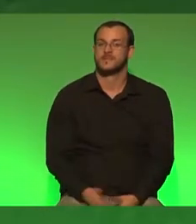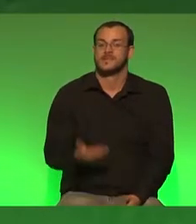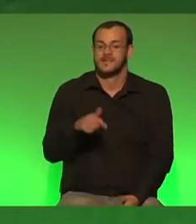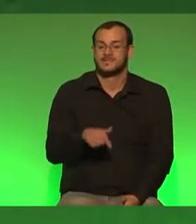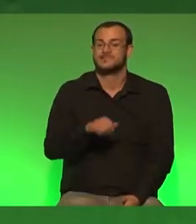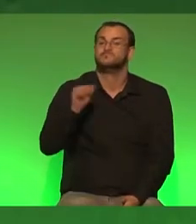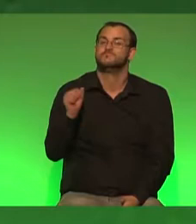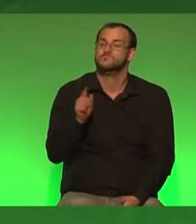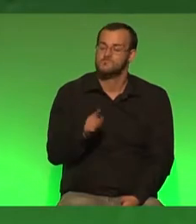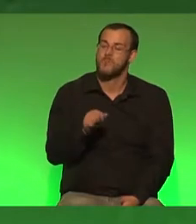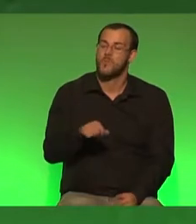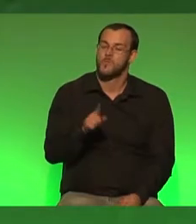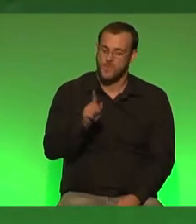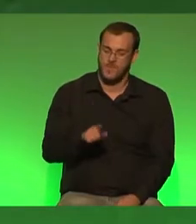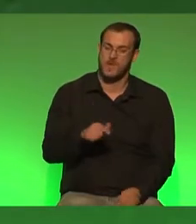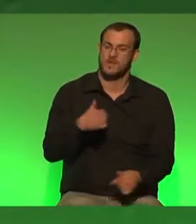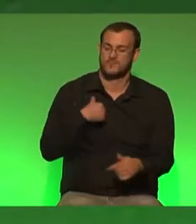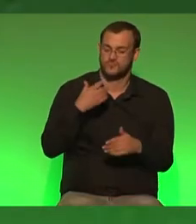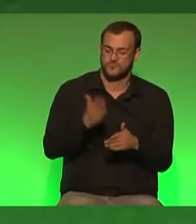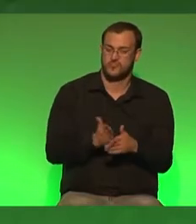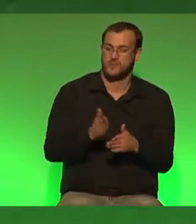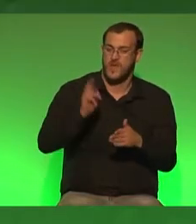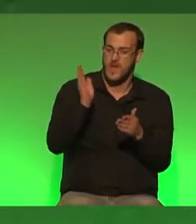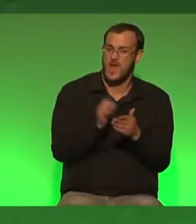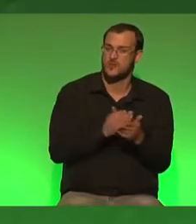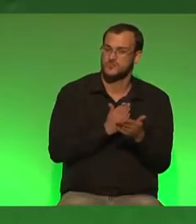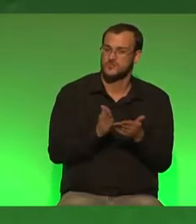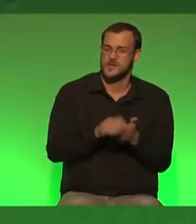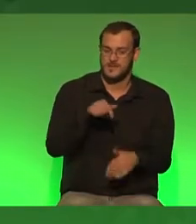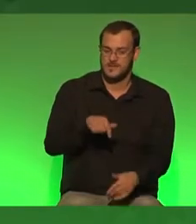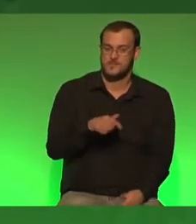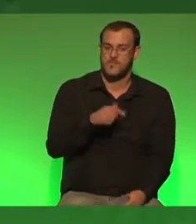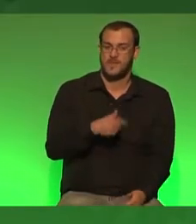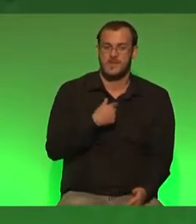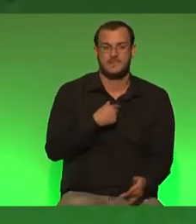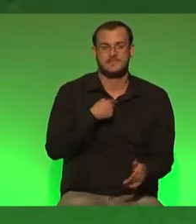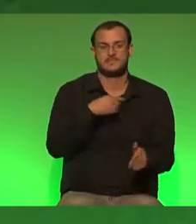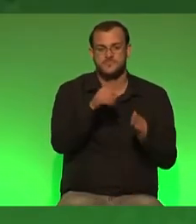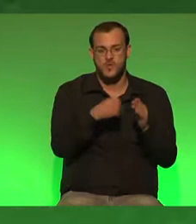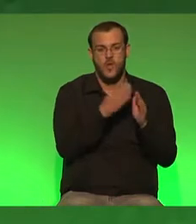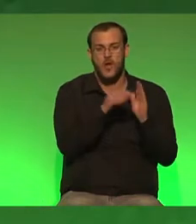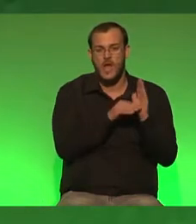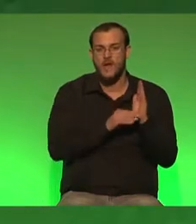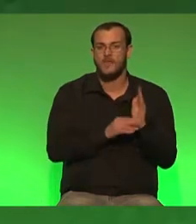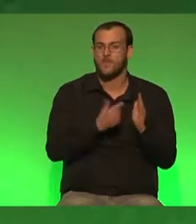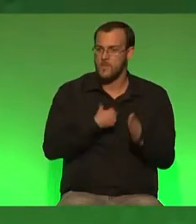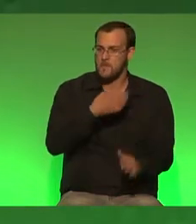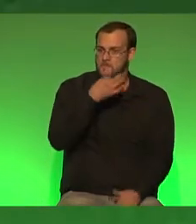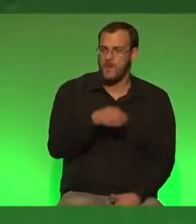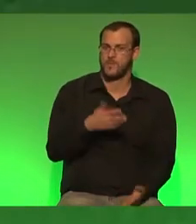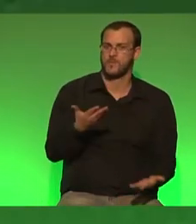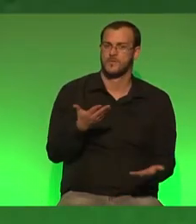diesem Monat wird entschieden, ob Europa endlich die Reformen bei Migration und beim Euro braucht,